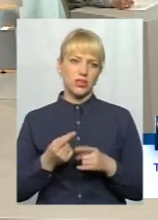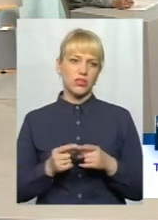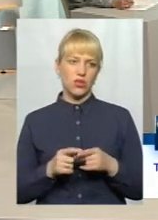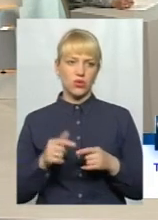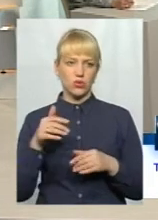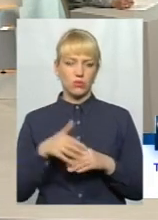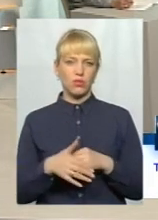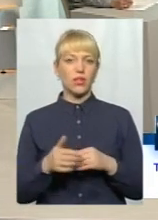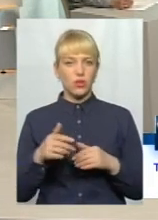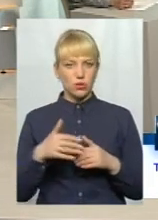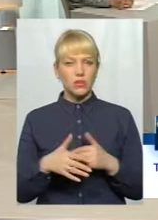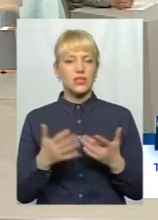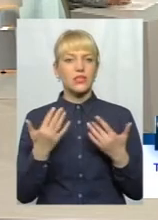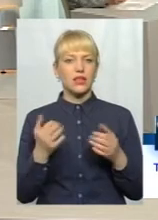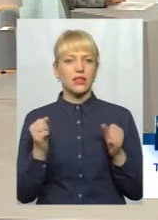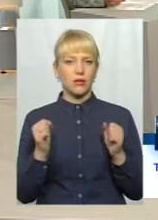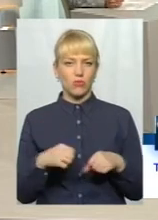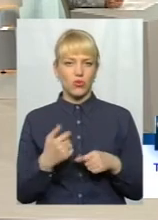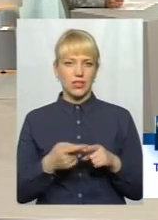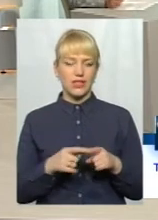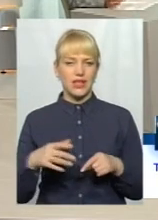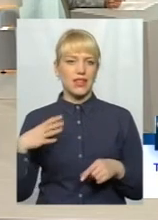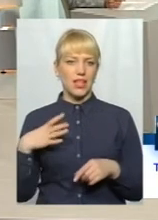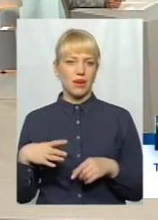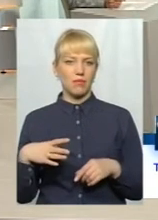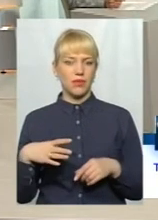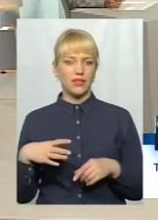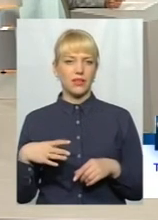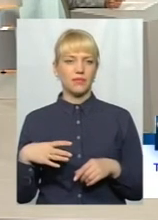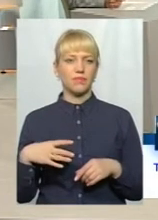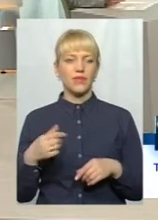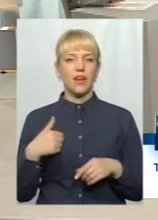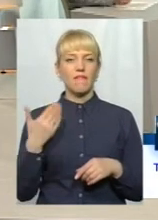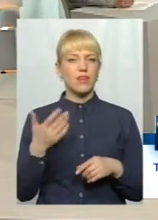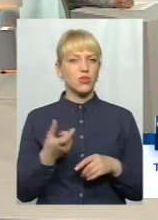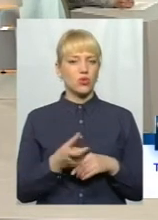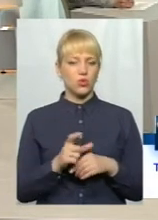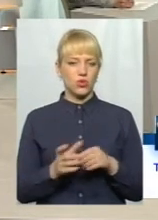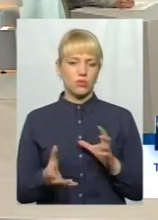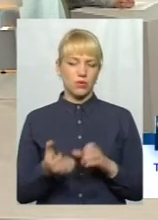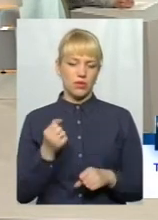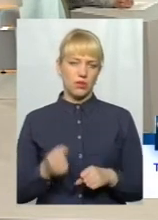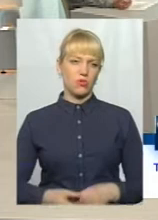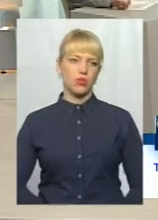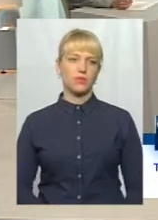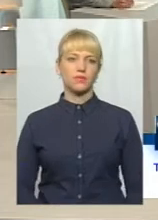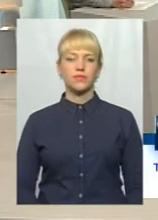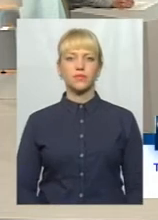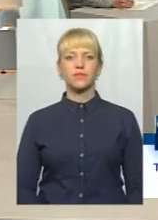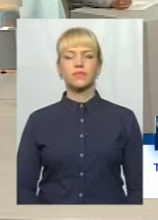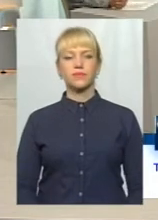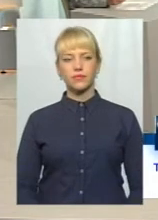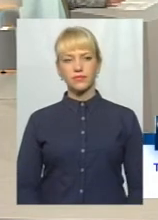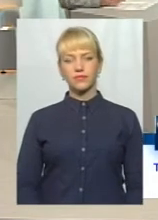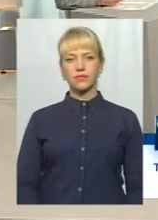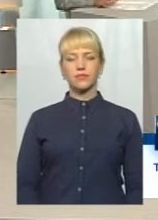розумієте, скільки вже можна терпіти. Я вас дуже підтримую. Я вам чесно кажу. Дякую